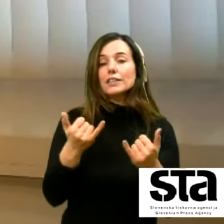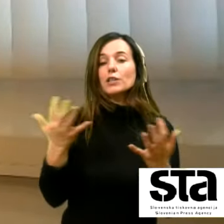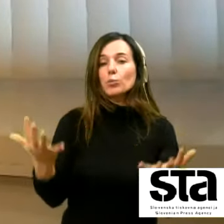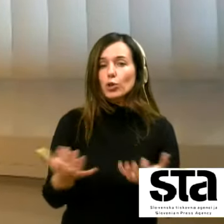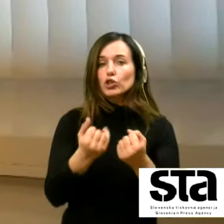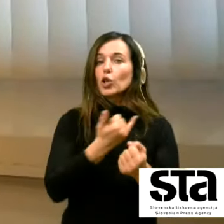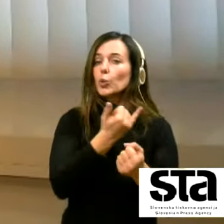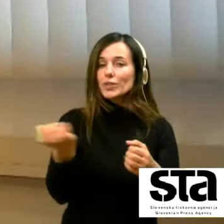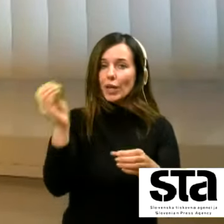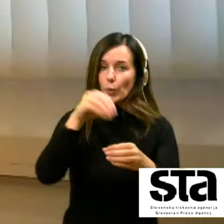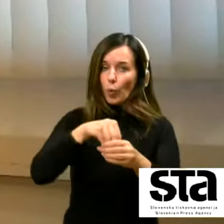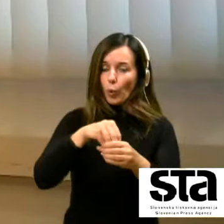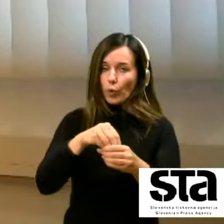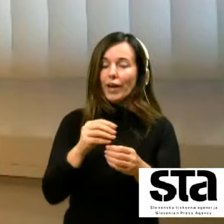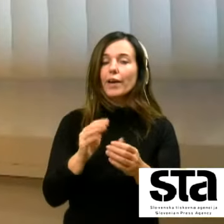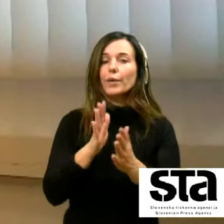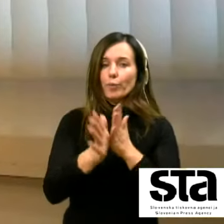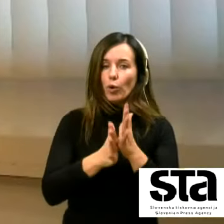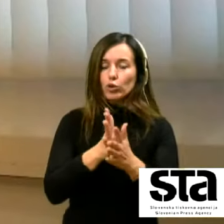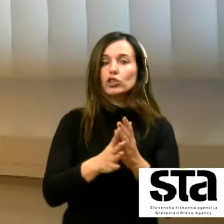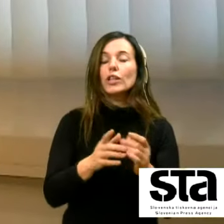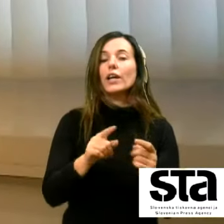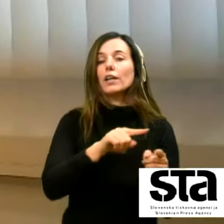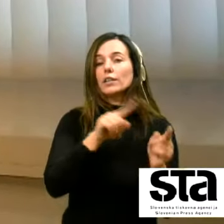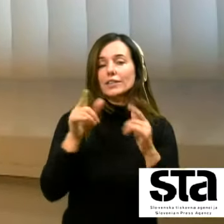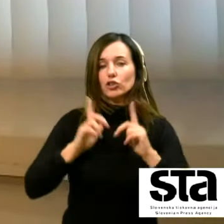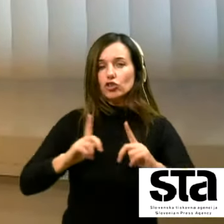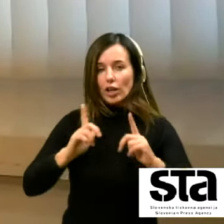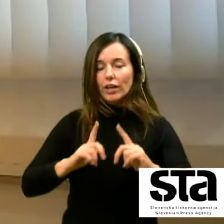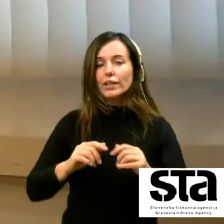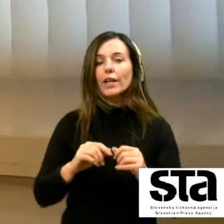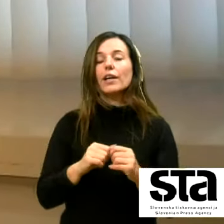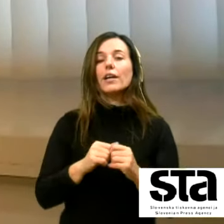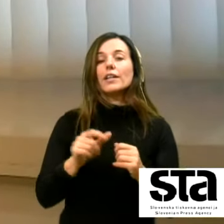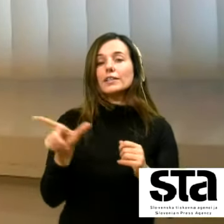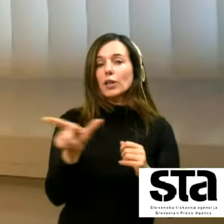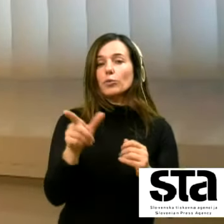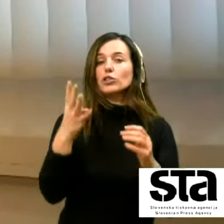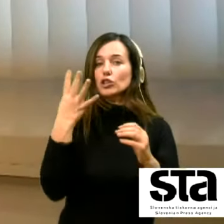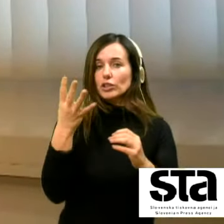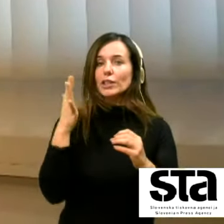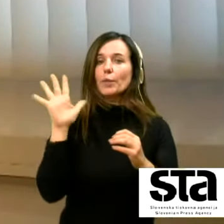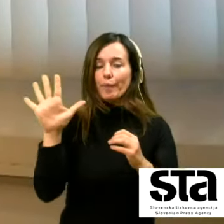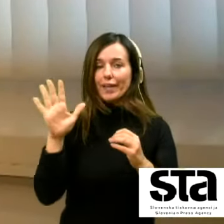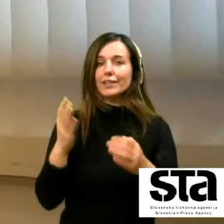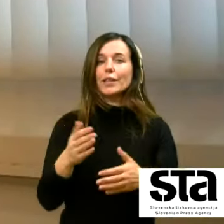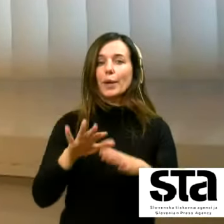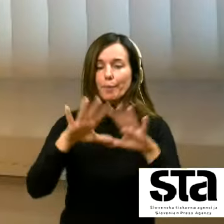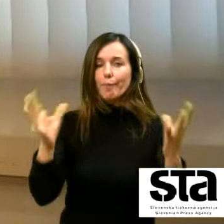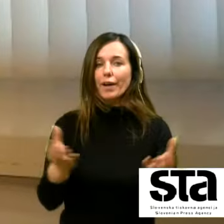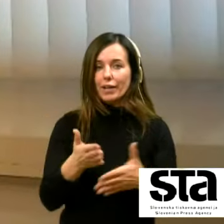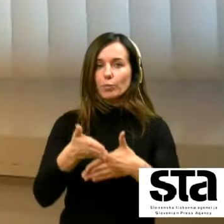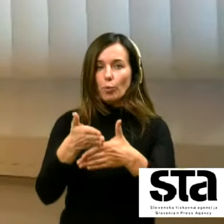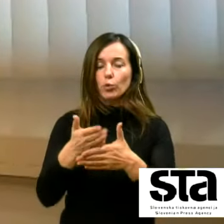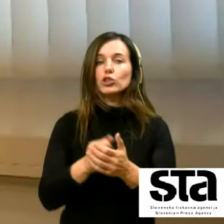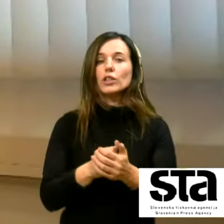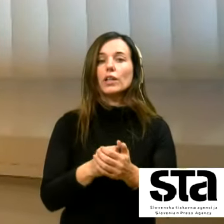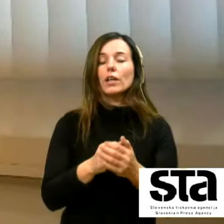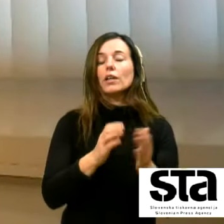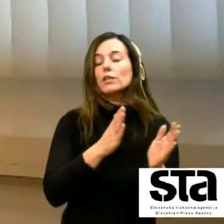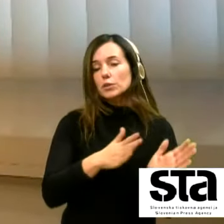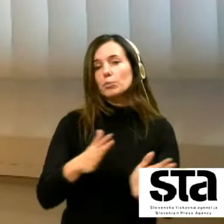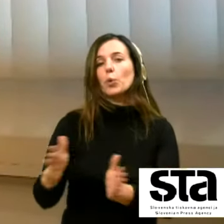praktično čisto vse vloge za čakanje po PKK4 in po PKK5 na področju Slovencij strašnji deleni čas pa se je vloge